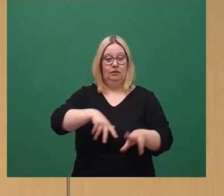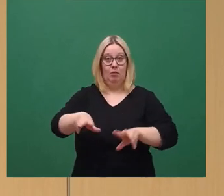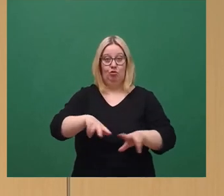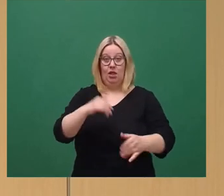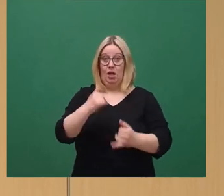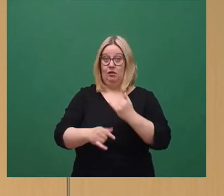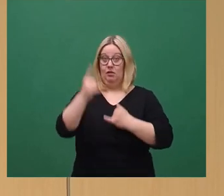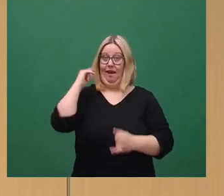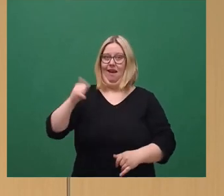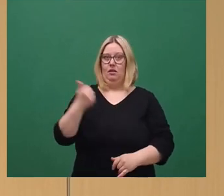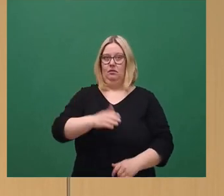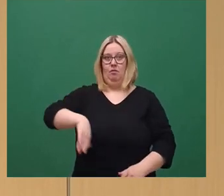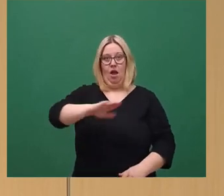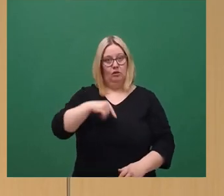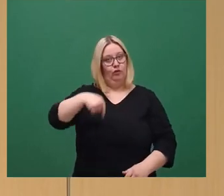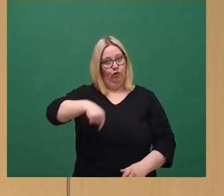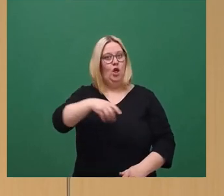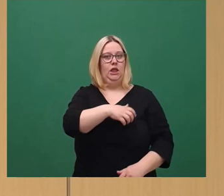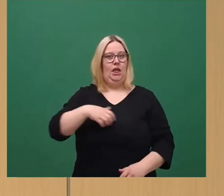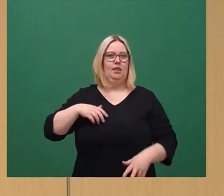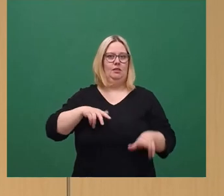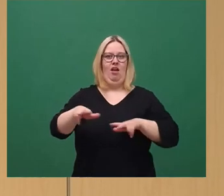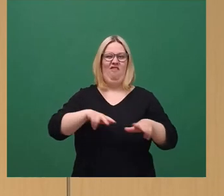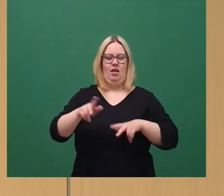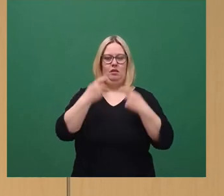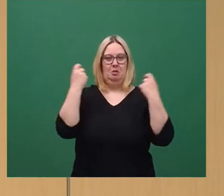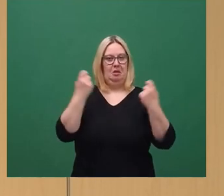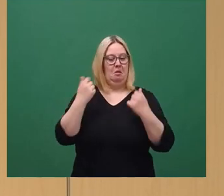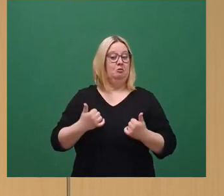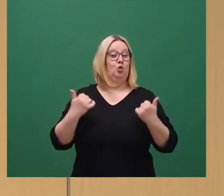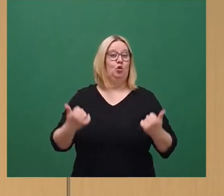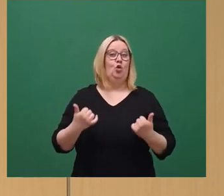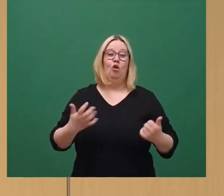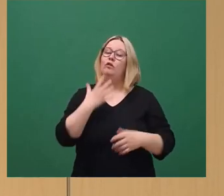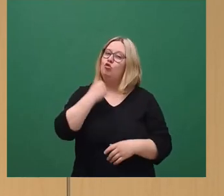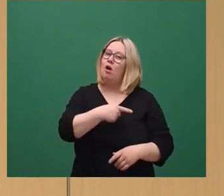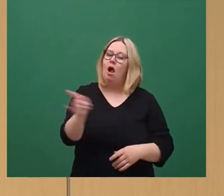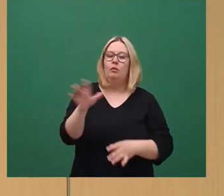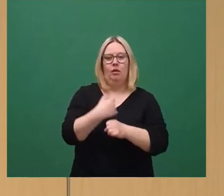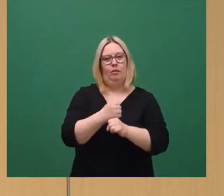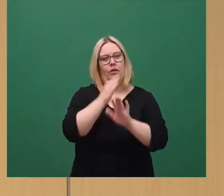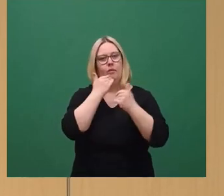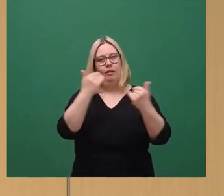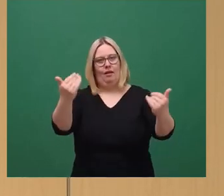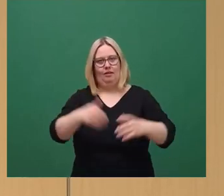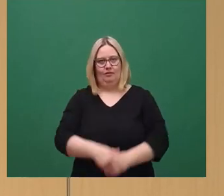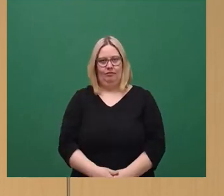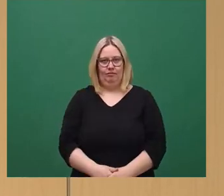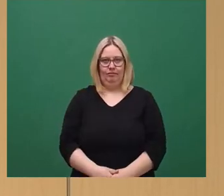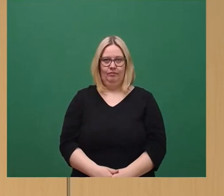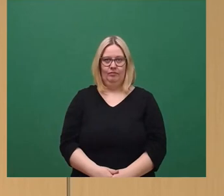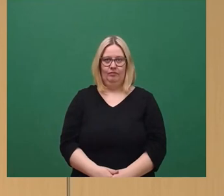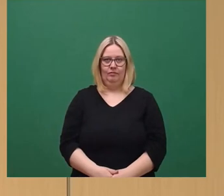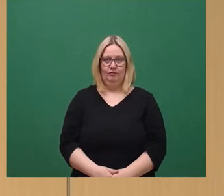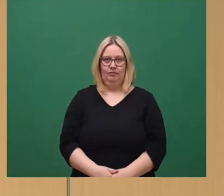Jahr den ersten Platz an die DVB. Das ist eine ganz tolle Leistung und dafür möchte ich allen Mitarbeiterinnen und Mitarbeitern unserer Dresdner Verkehrsbetriebe